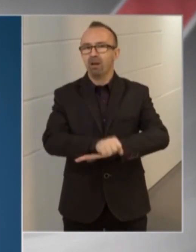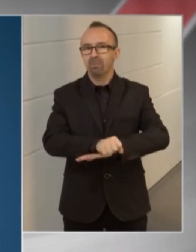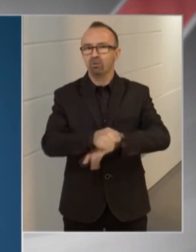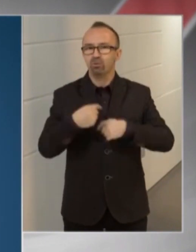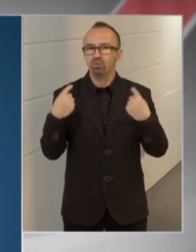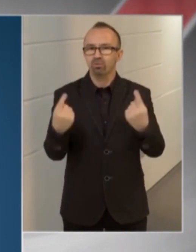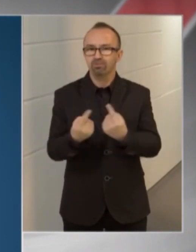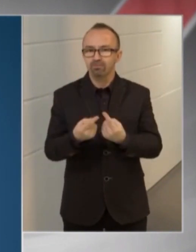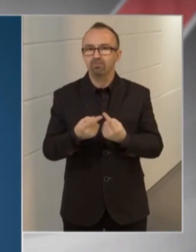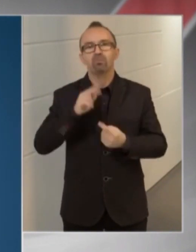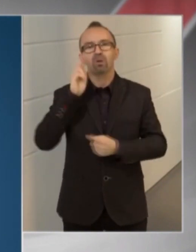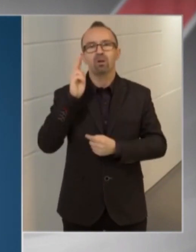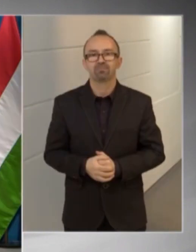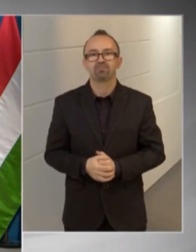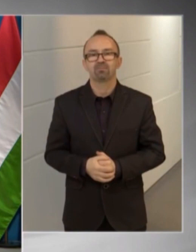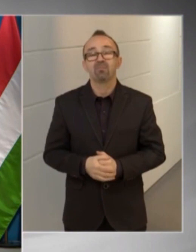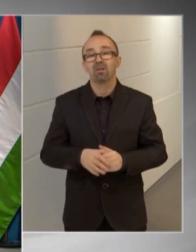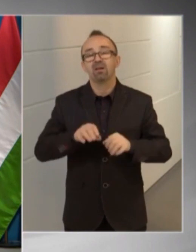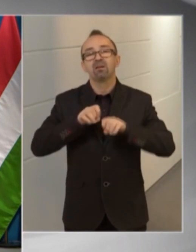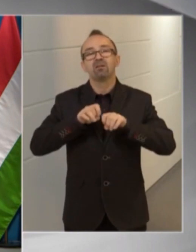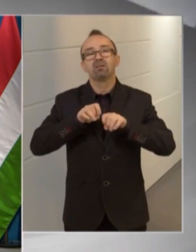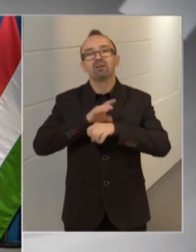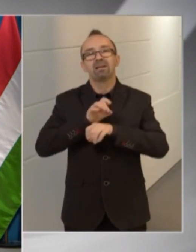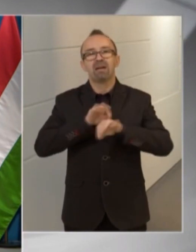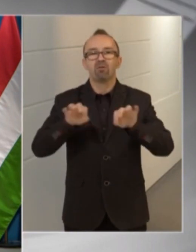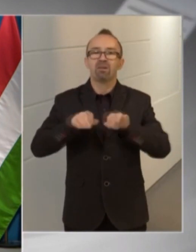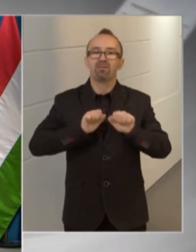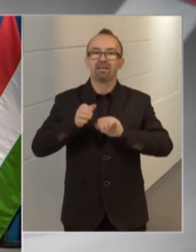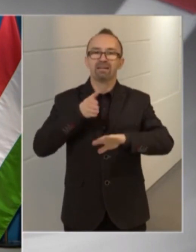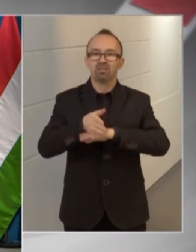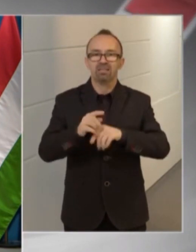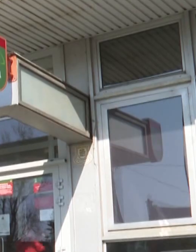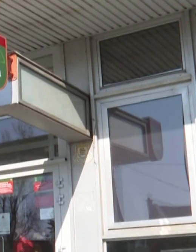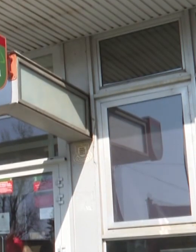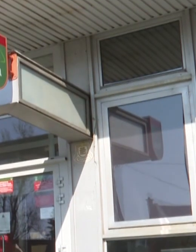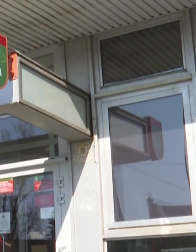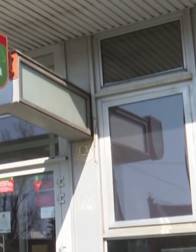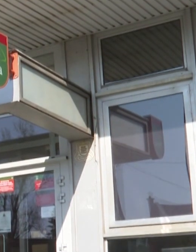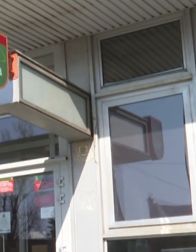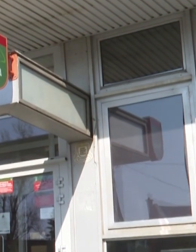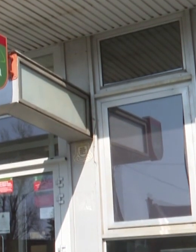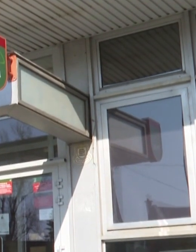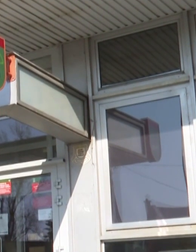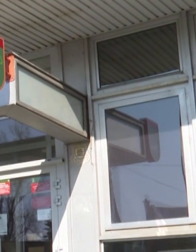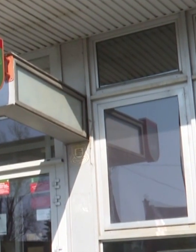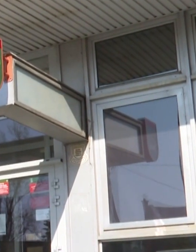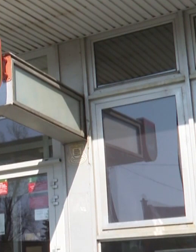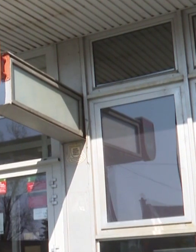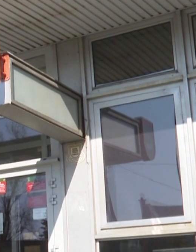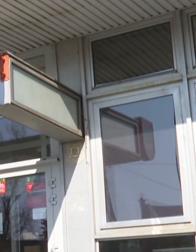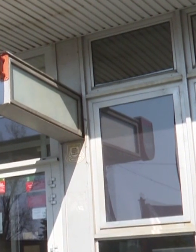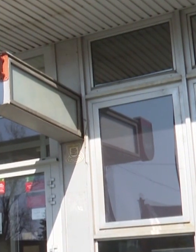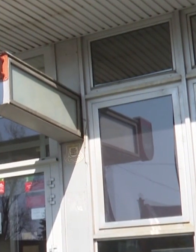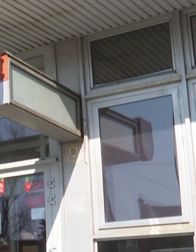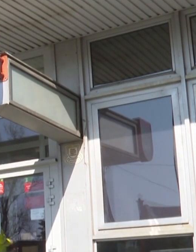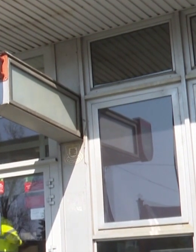novemberben. Hangzott el a csütörtöki kormányinfón. A nyugdíj emelés összege mintegy 6500 forint, így az átlagos nyugdíjösszeg